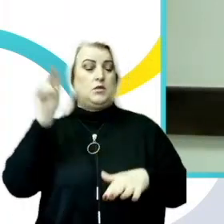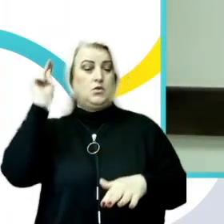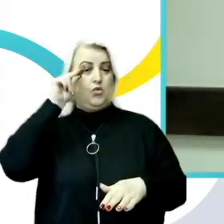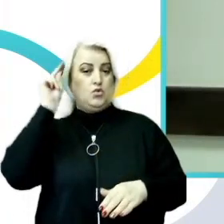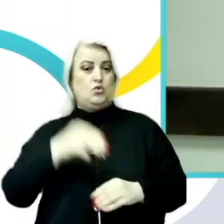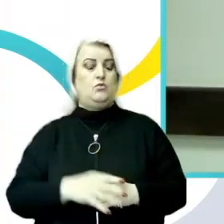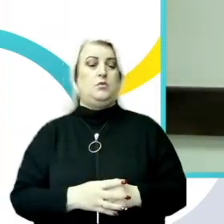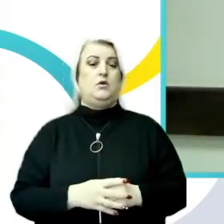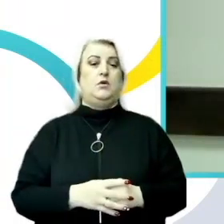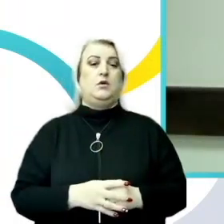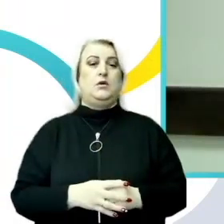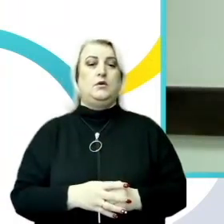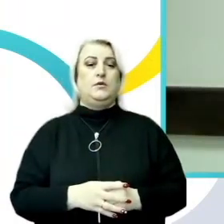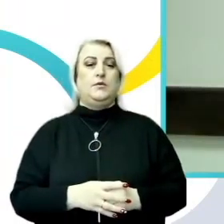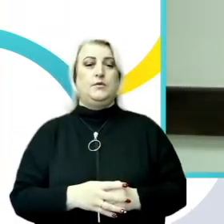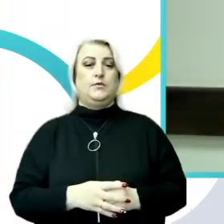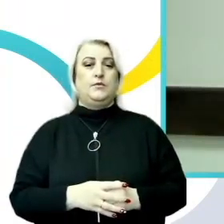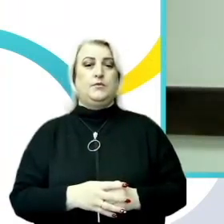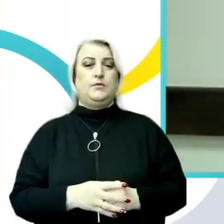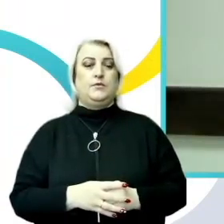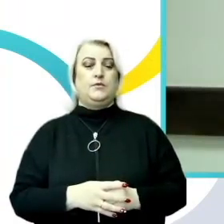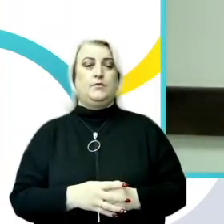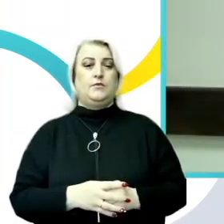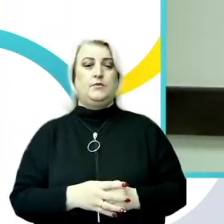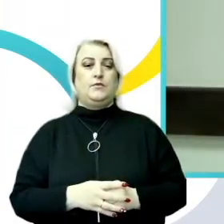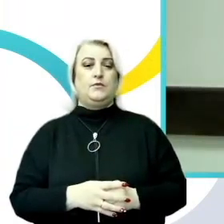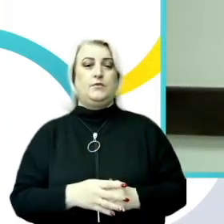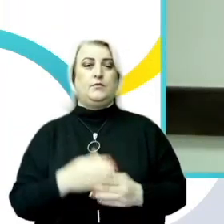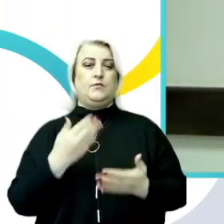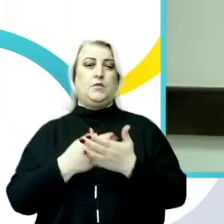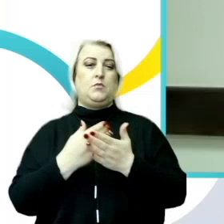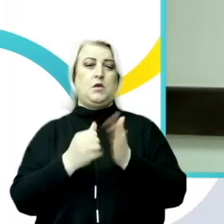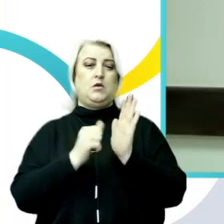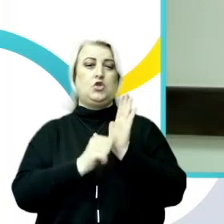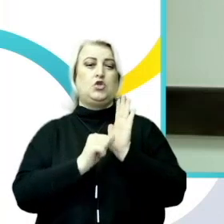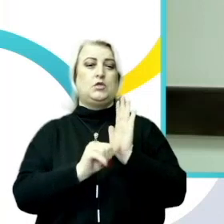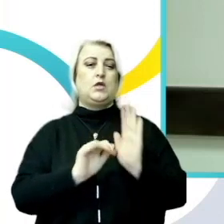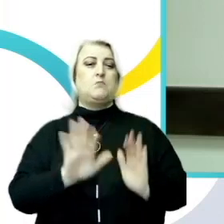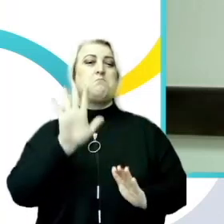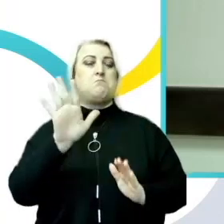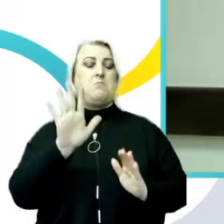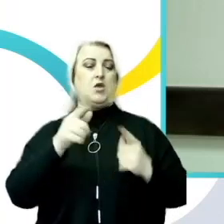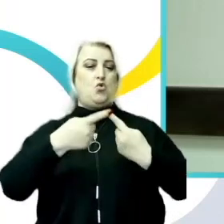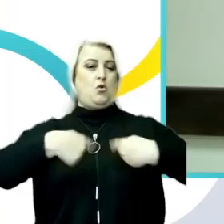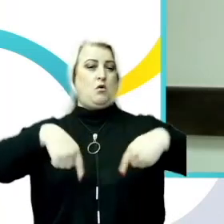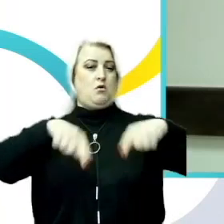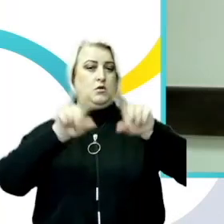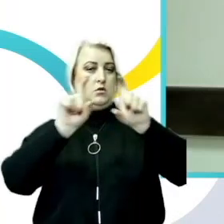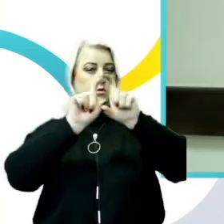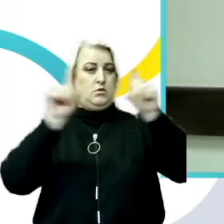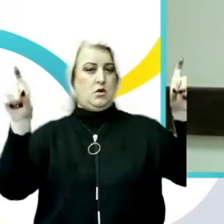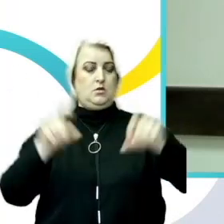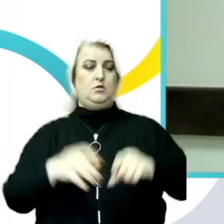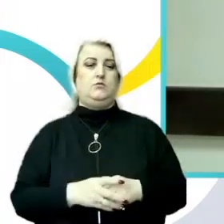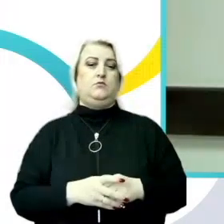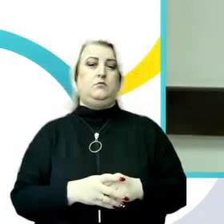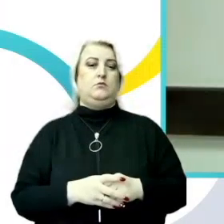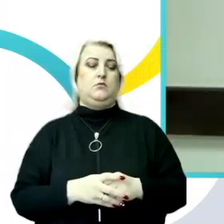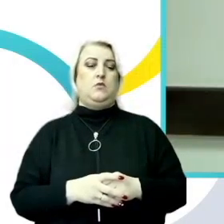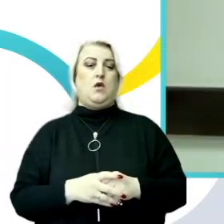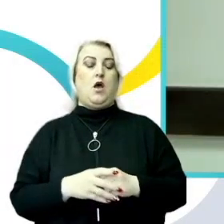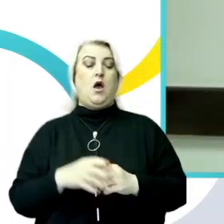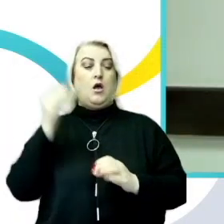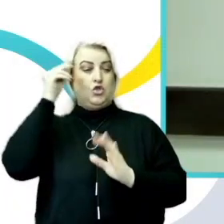respondențelor s-au realizat în circa 65 de instituții educaționare. Cercetarea calitativă s-a